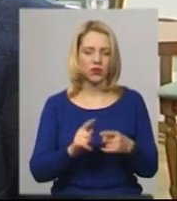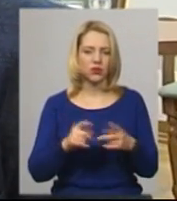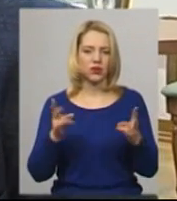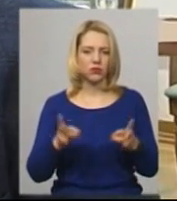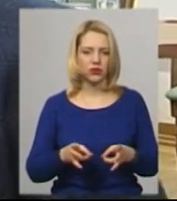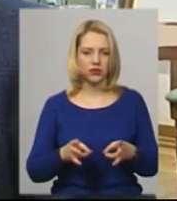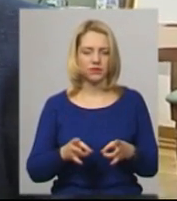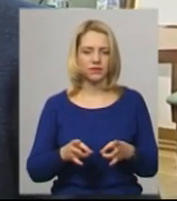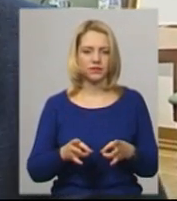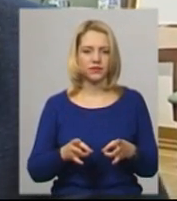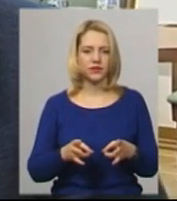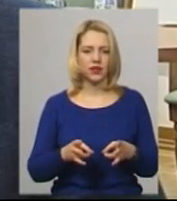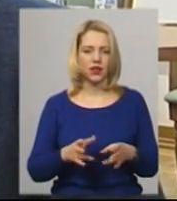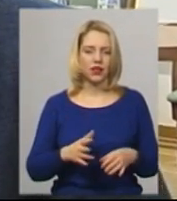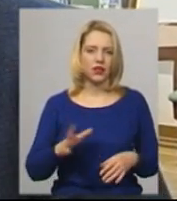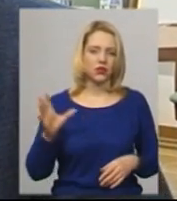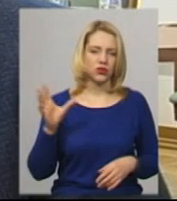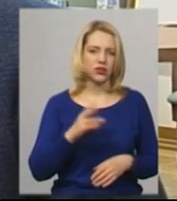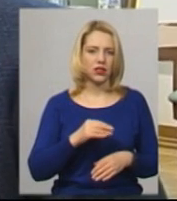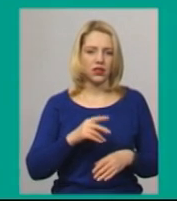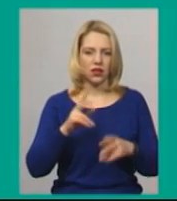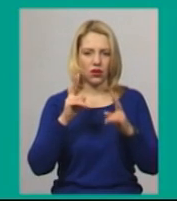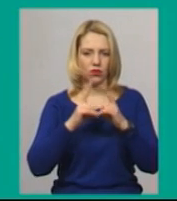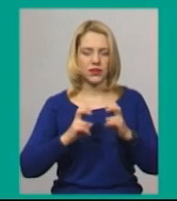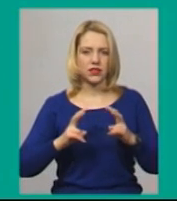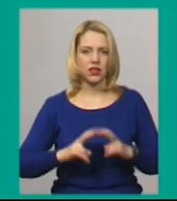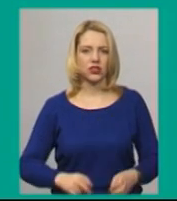суцільні обстеження, суцільні дані.